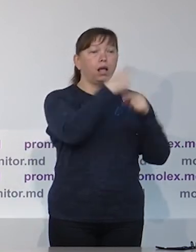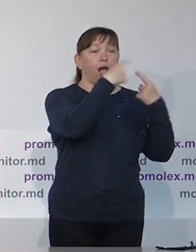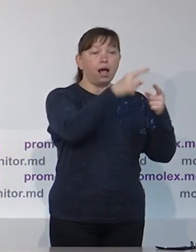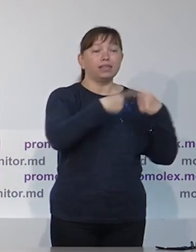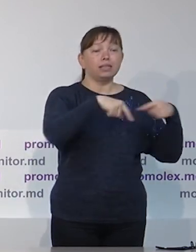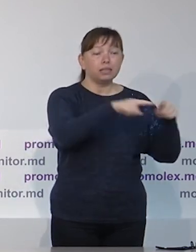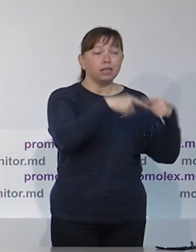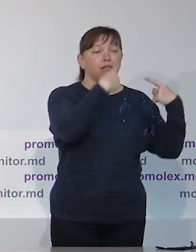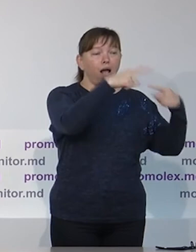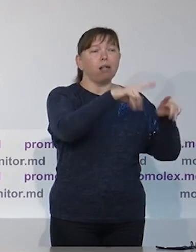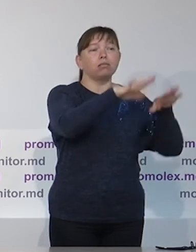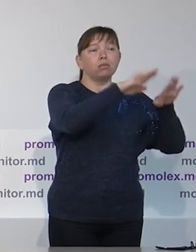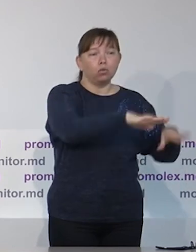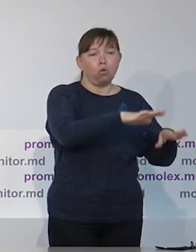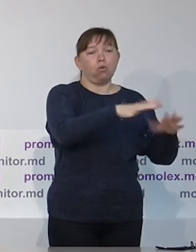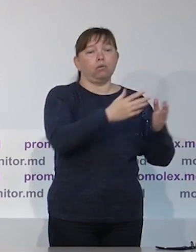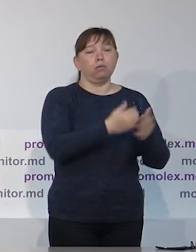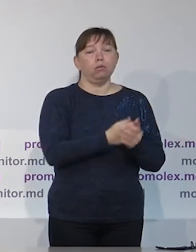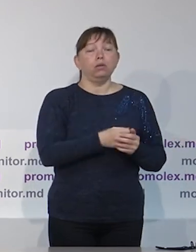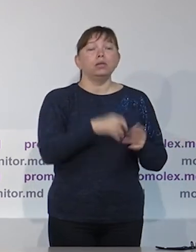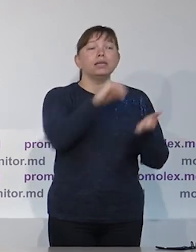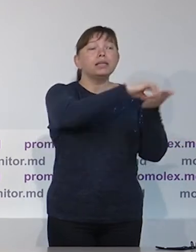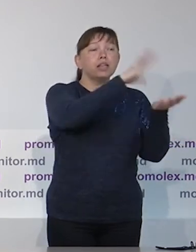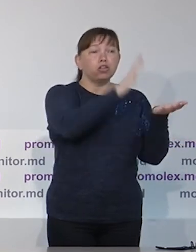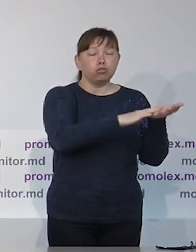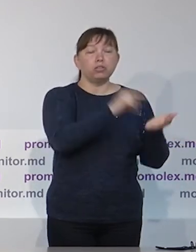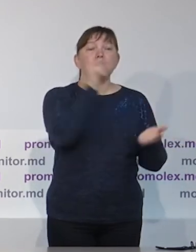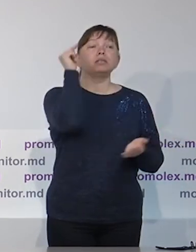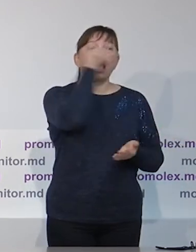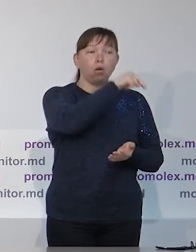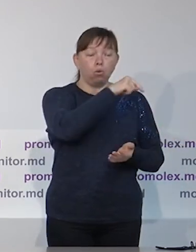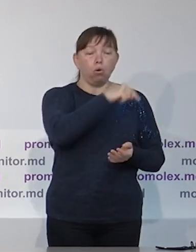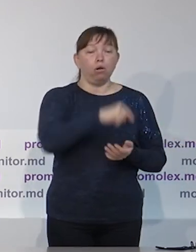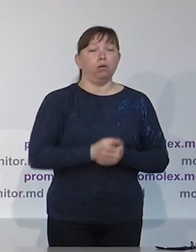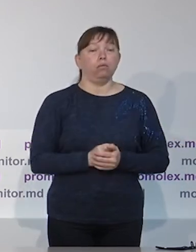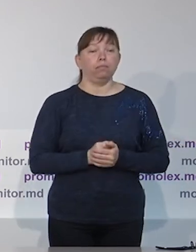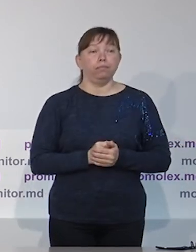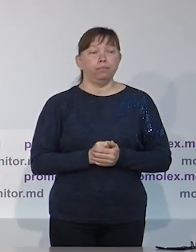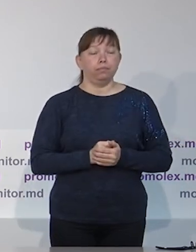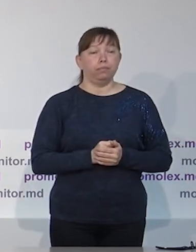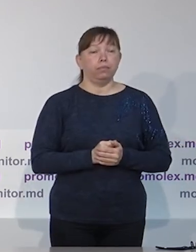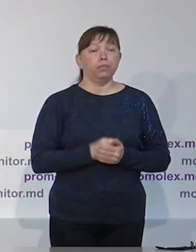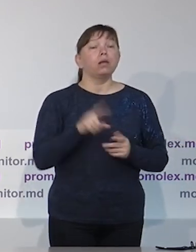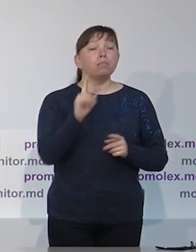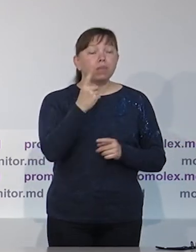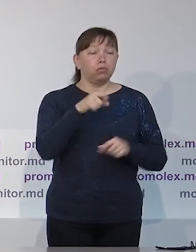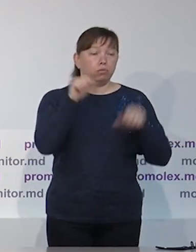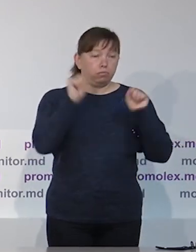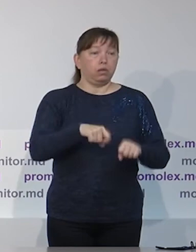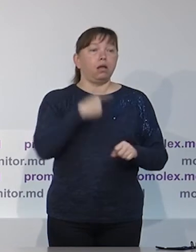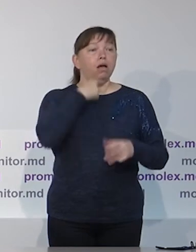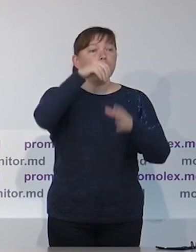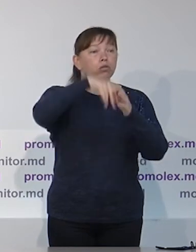проголосовать, что есть такая возможность, потому что этот инструмент дает возможность